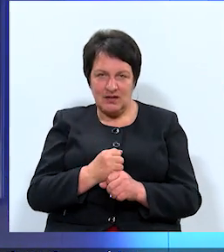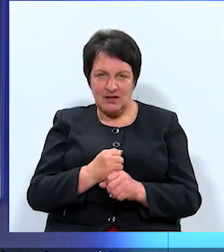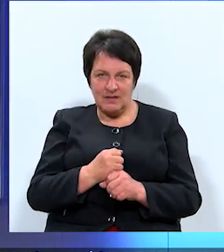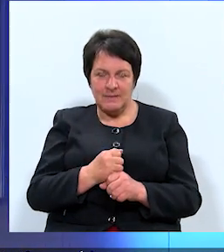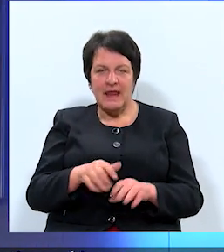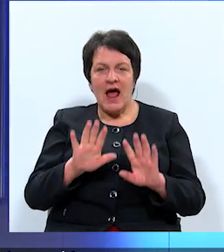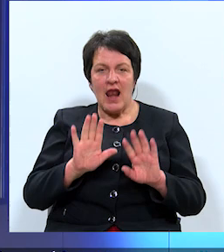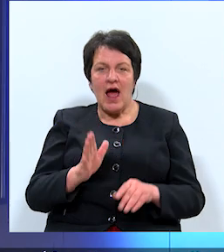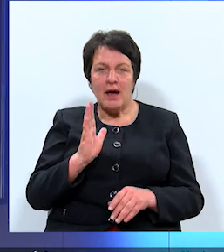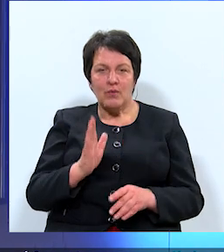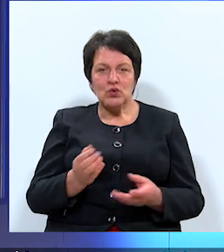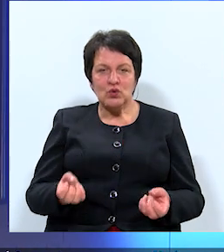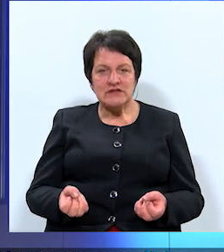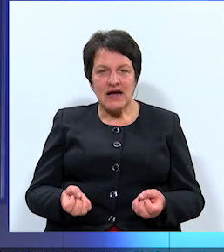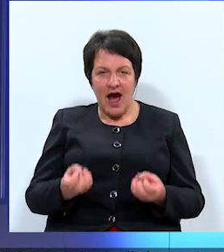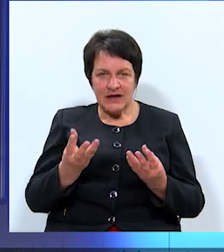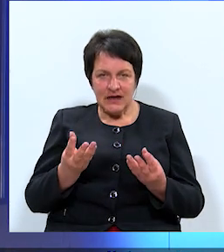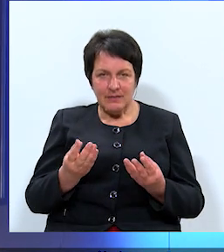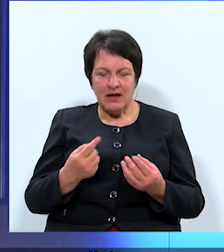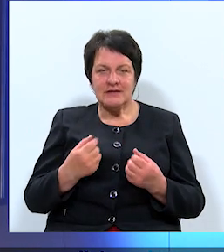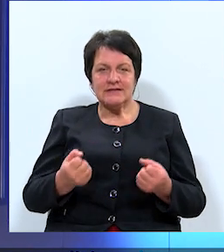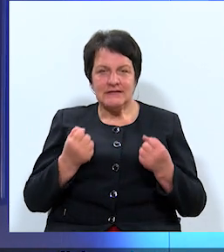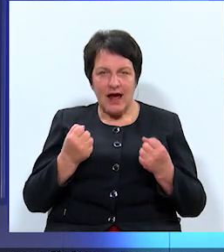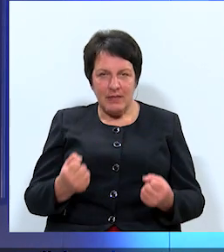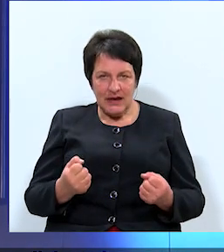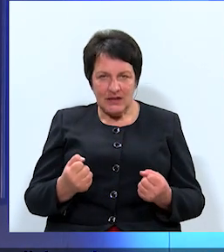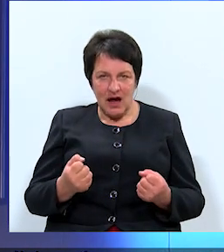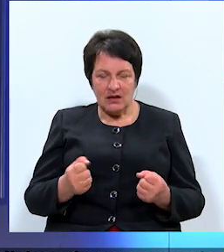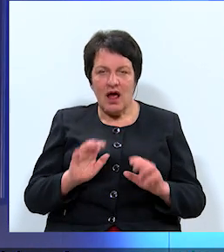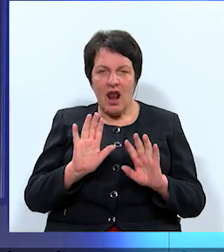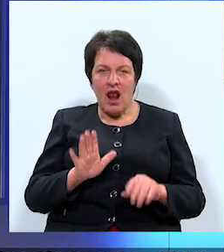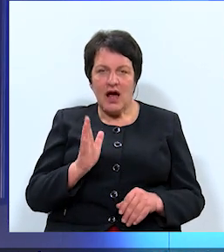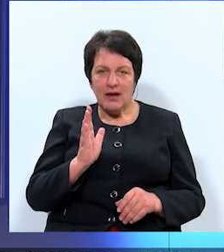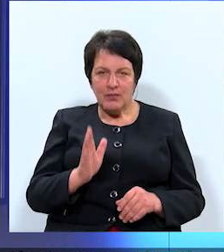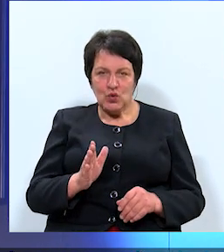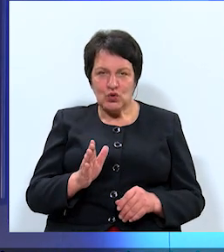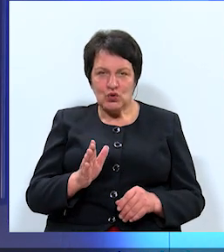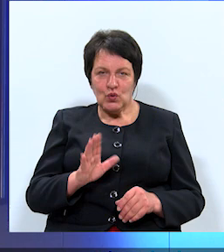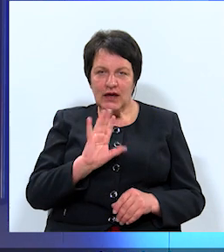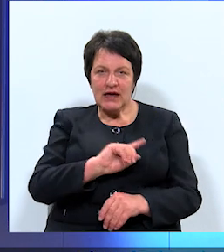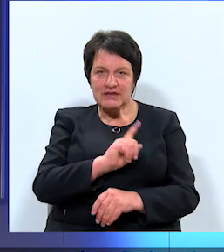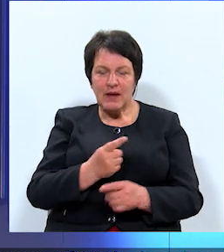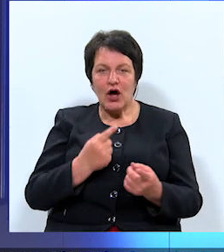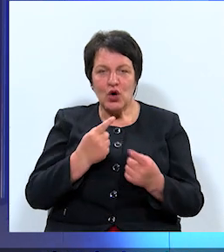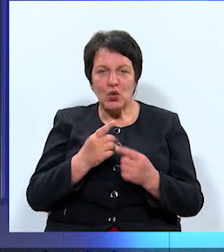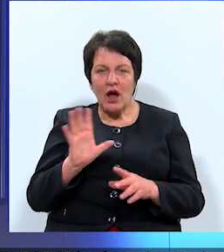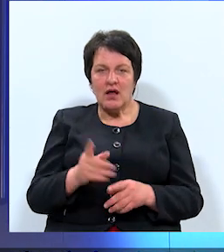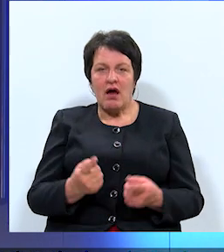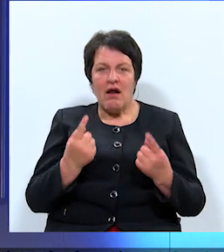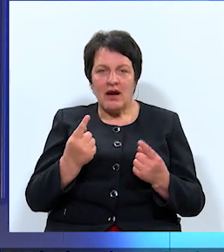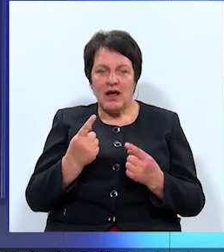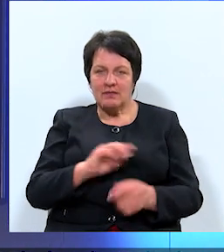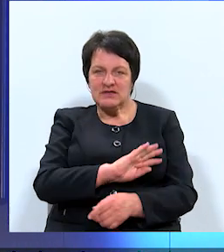Lai būtu skaidrība, stabilitāte, lai būtu iespēja runāt ar lieliem